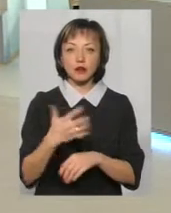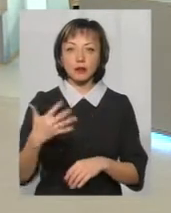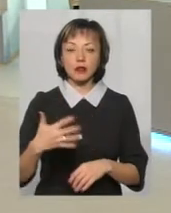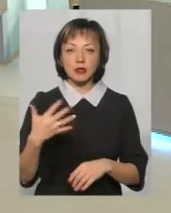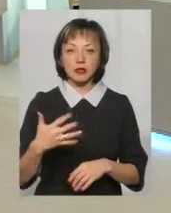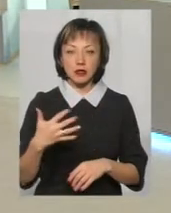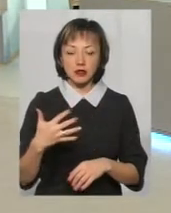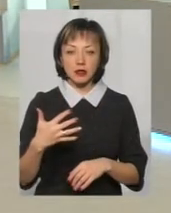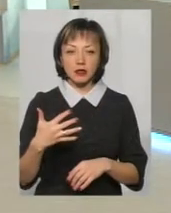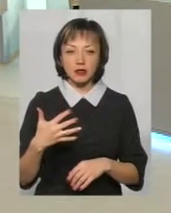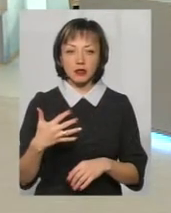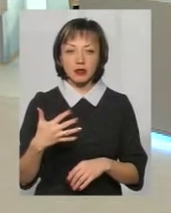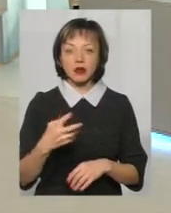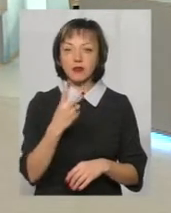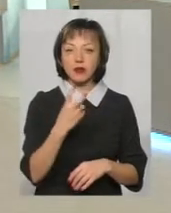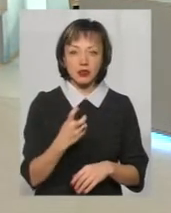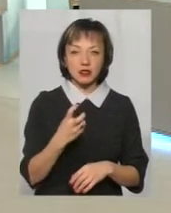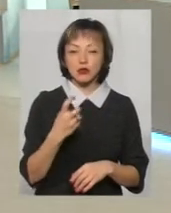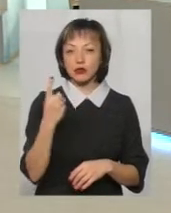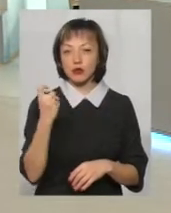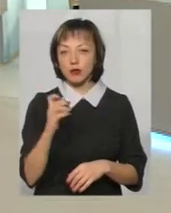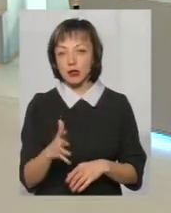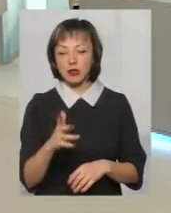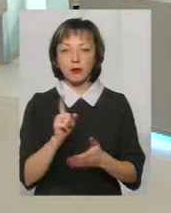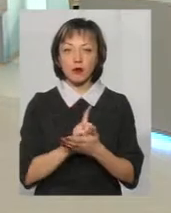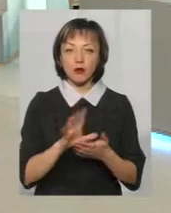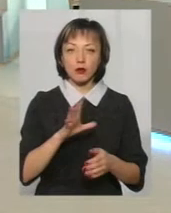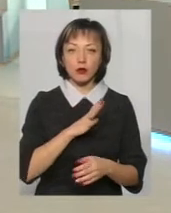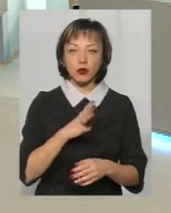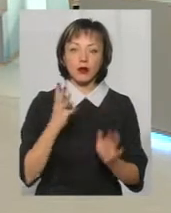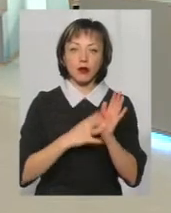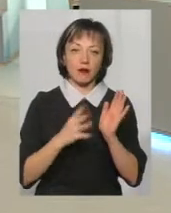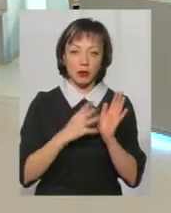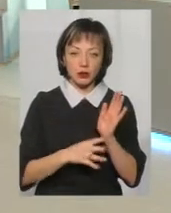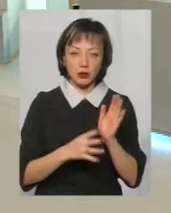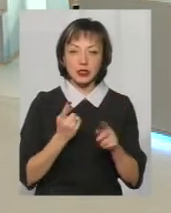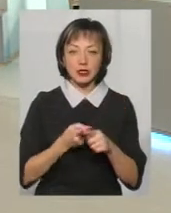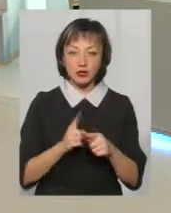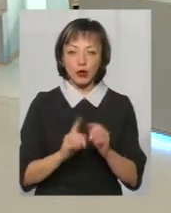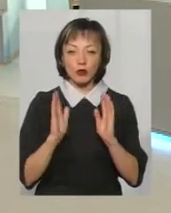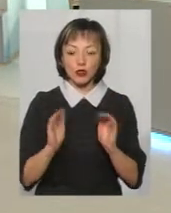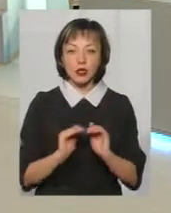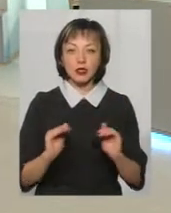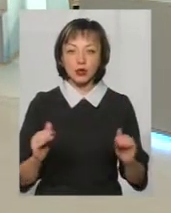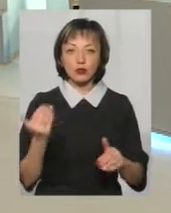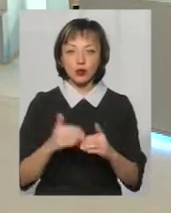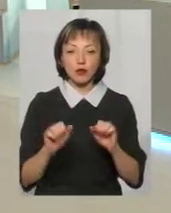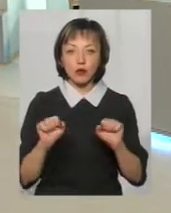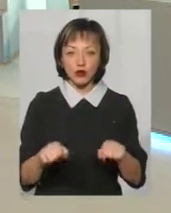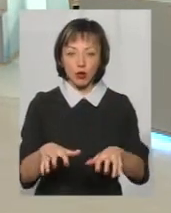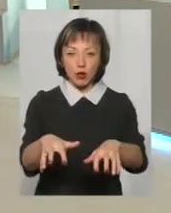дітей. Не повинно бути 200, не повинно бути 150, не повинно бути навіть 90. І це будуть ті діти, яких вже можна буде